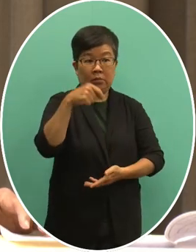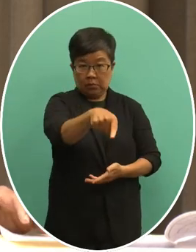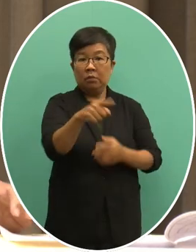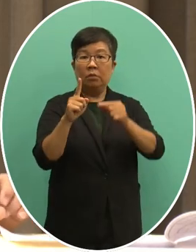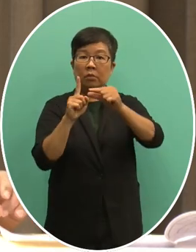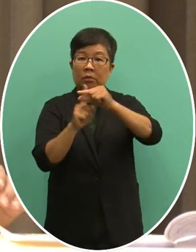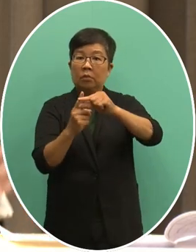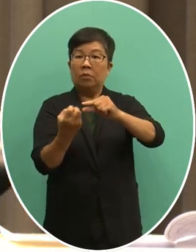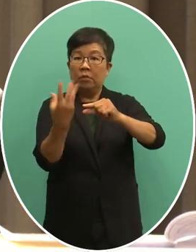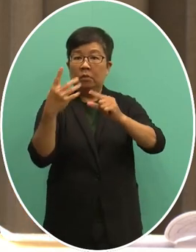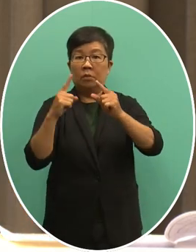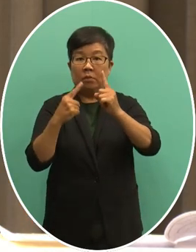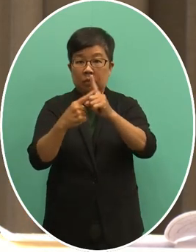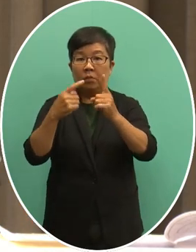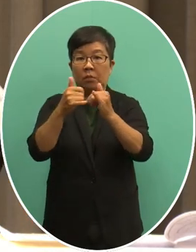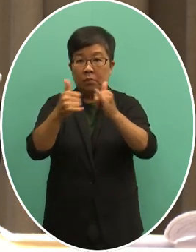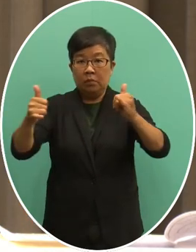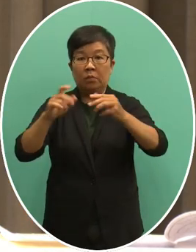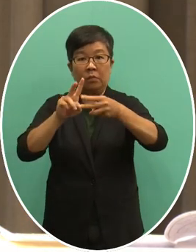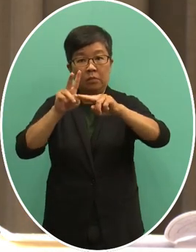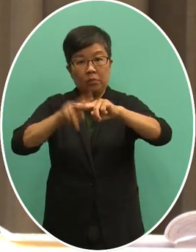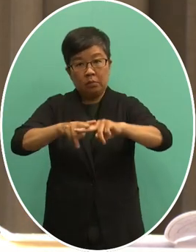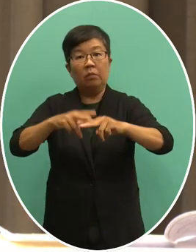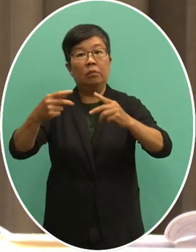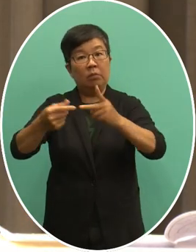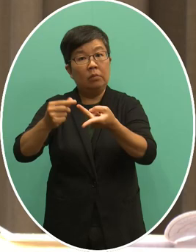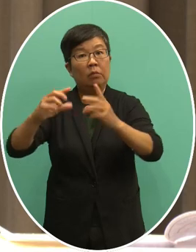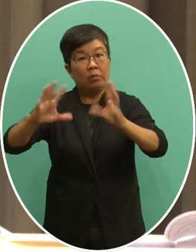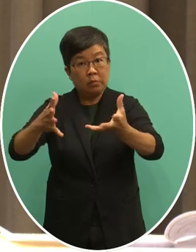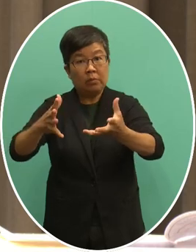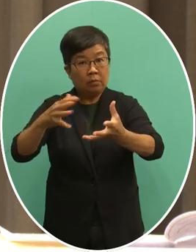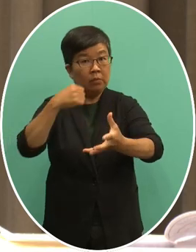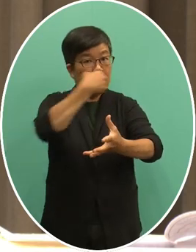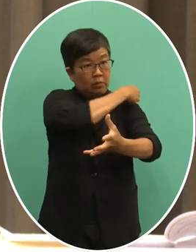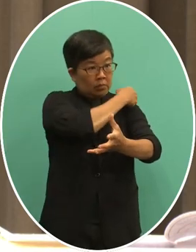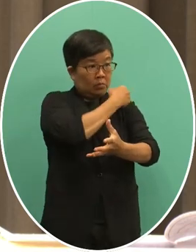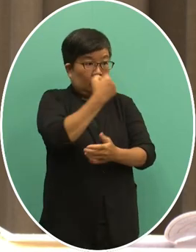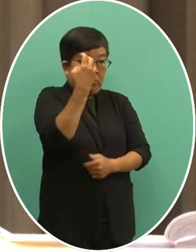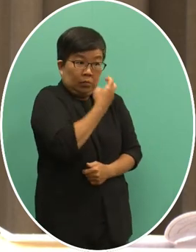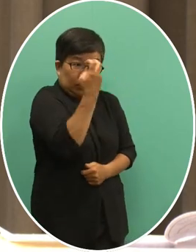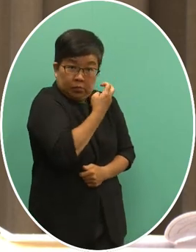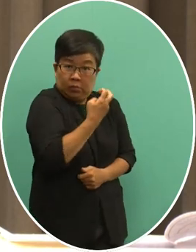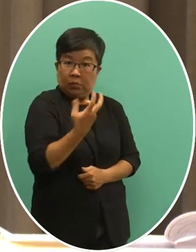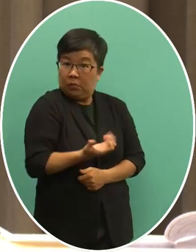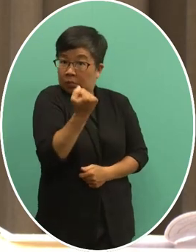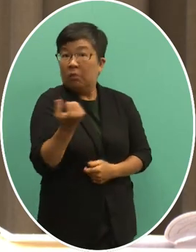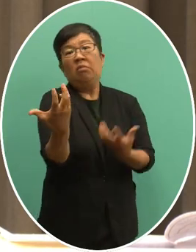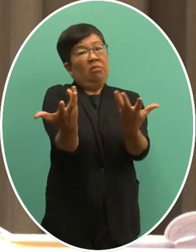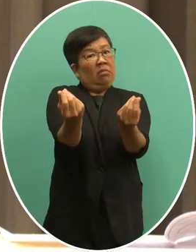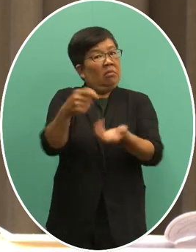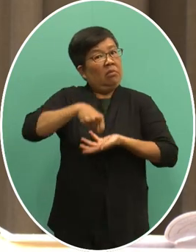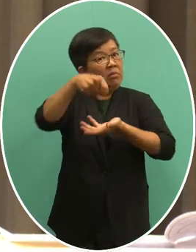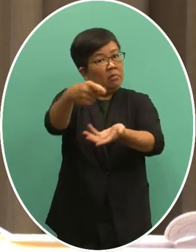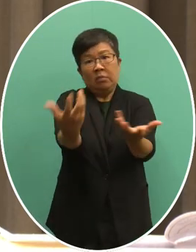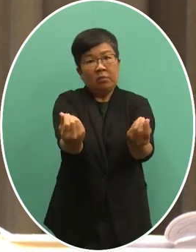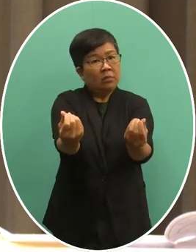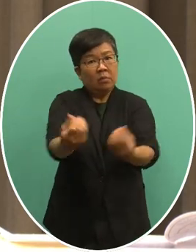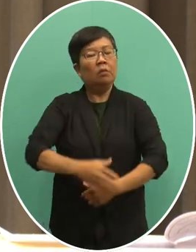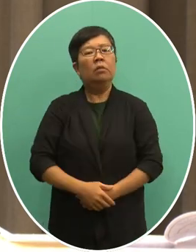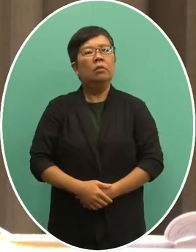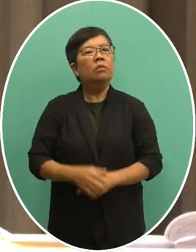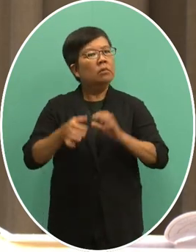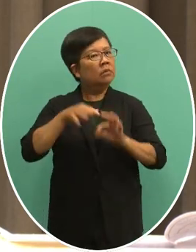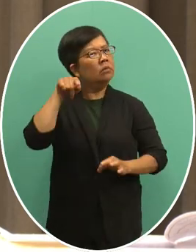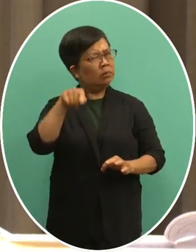华人民共和国来管台湾台湾是中华人民共和国的一部分完全没有提到这个部分所以我觉得